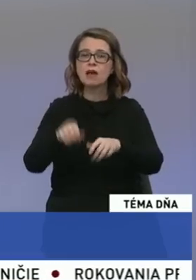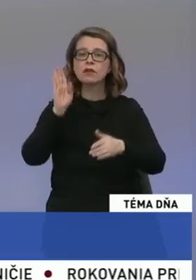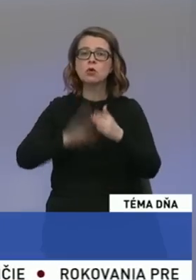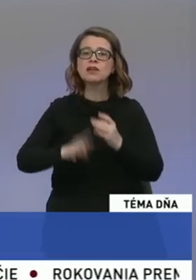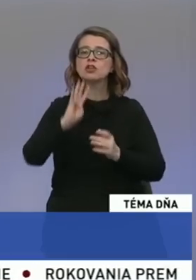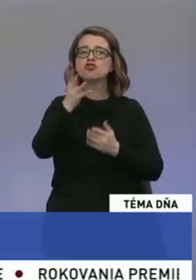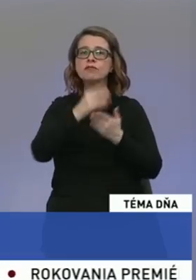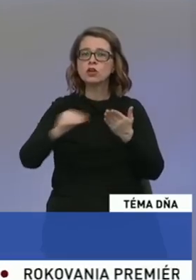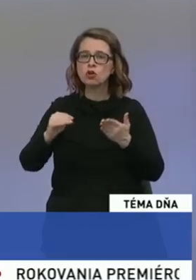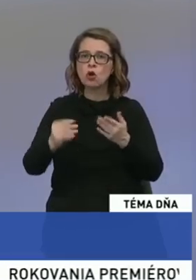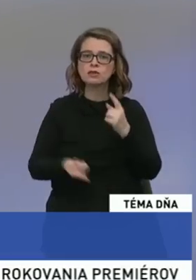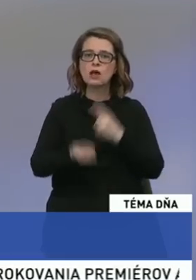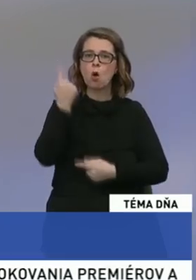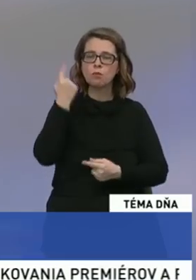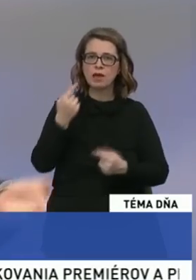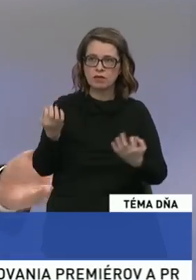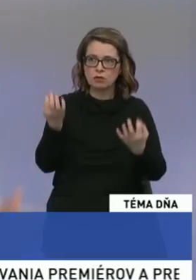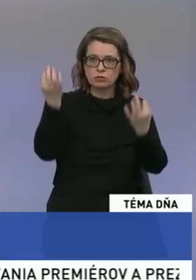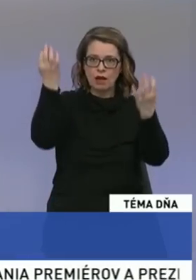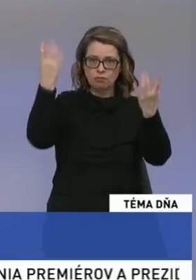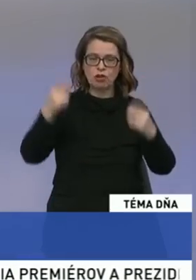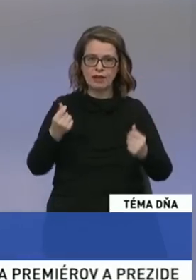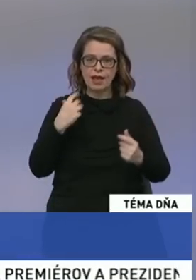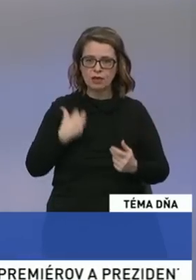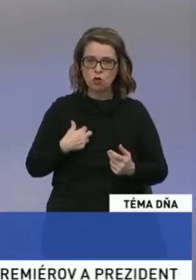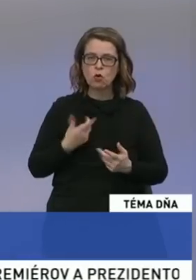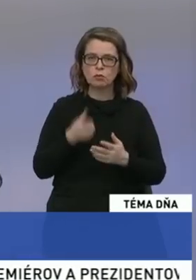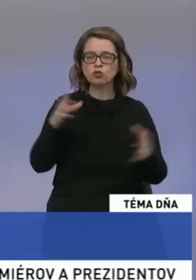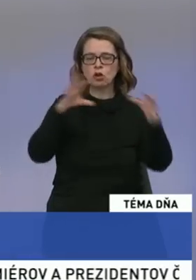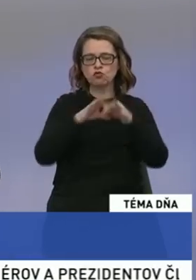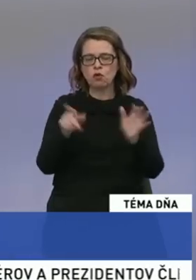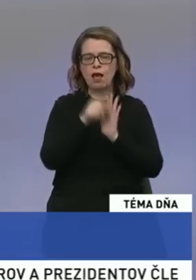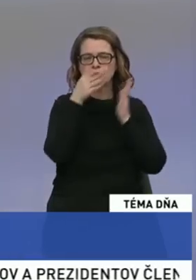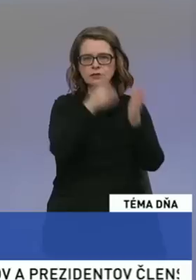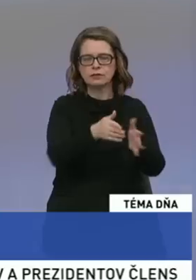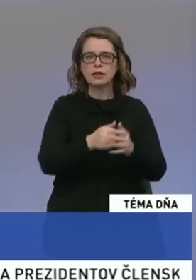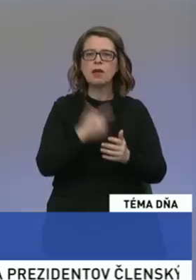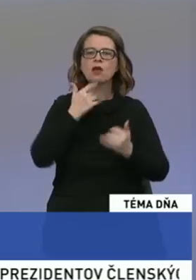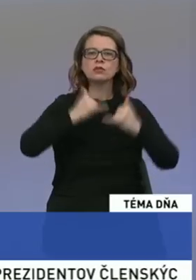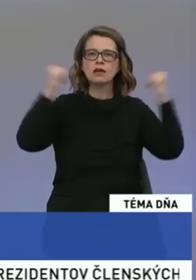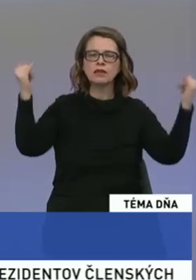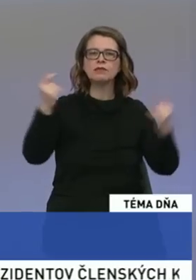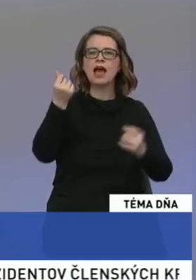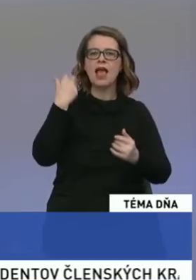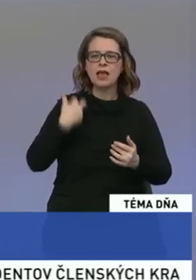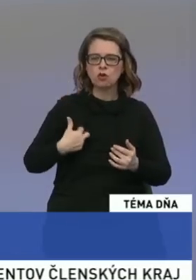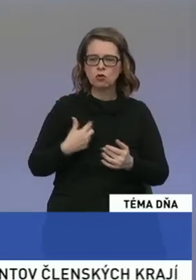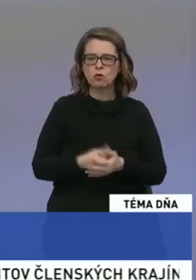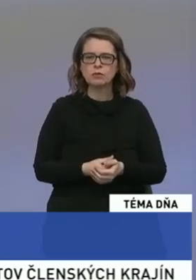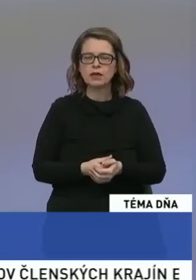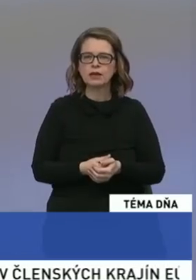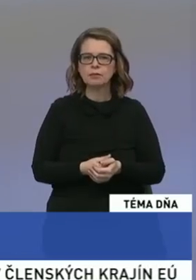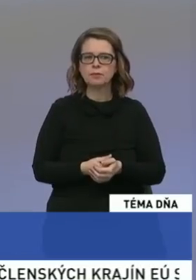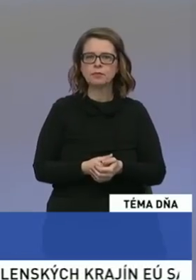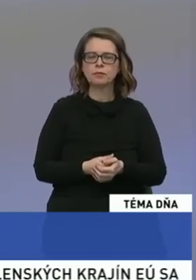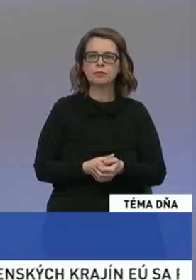objavilo hospodářské oživenie. Takže je to, povedal by som v súľade s tým, ako sa vyvíja ekonomika Slovenskej republiky a teda je to istý priestor